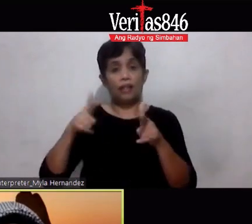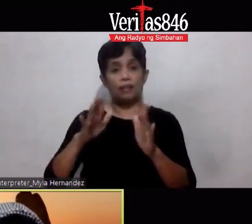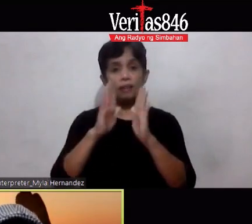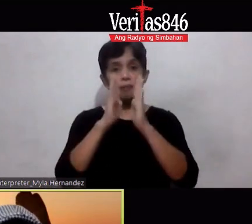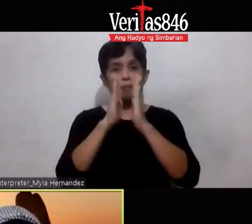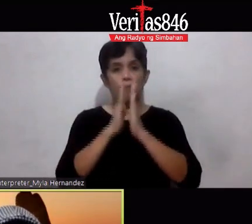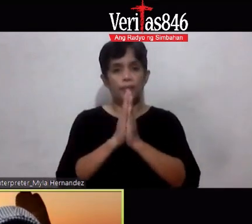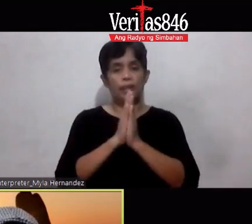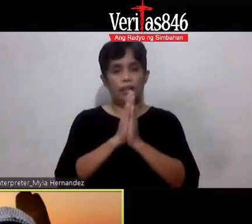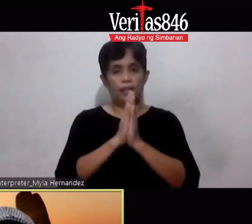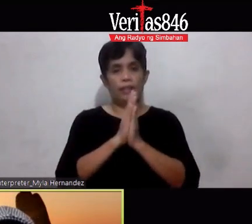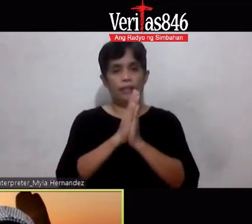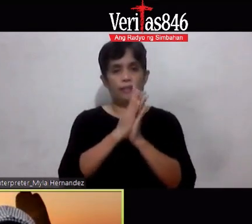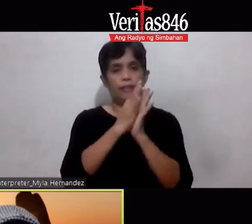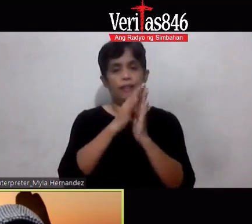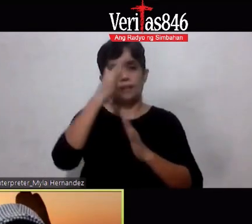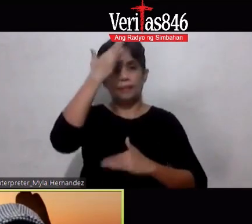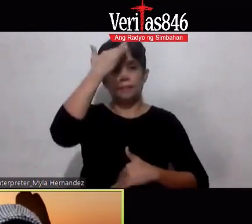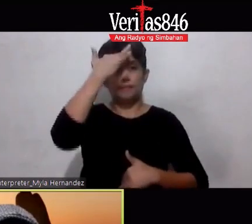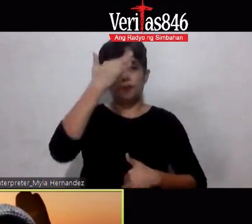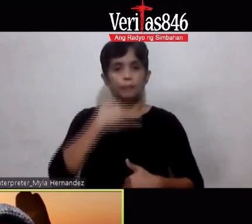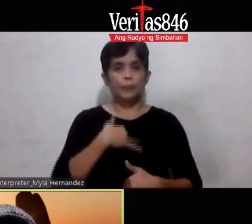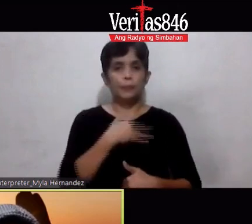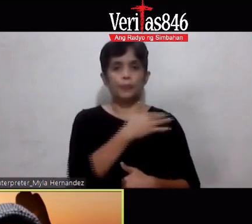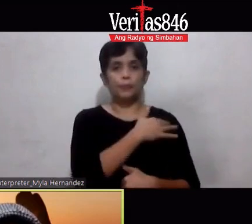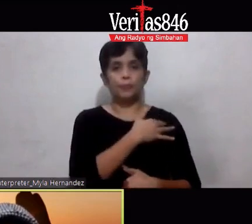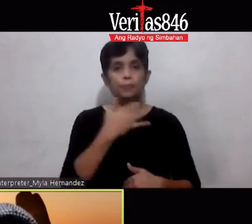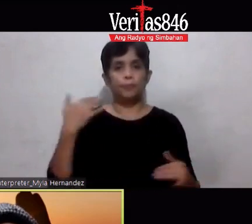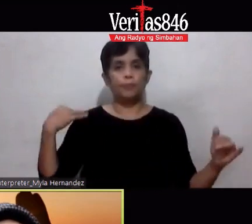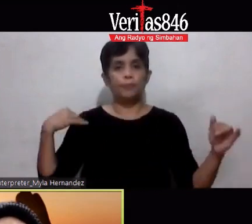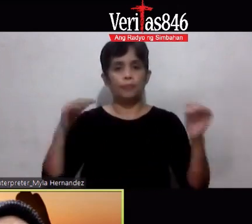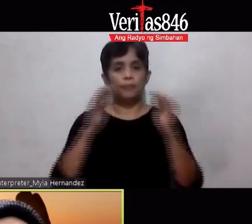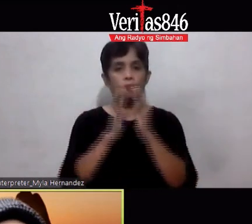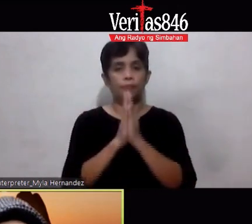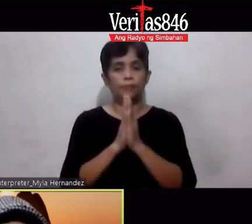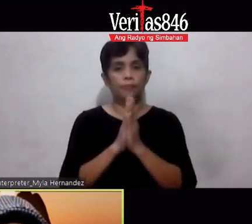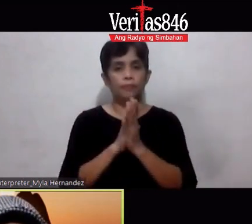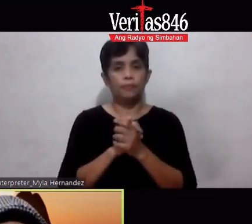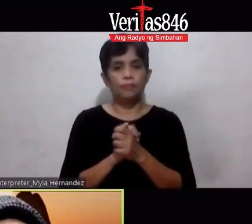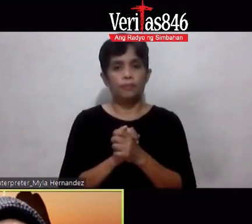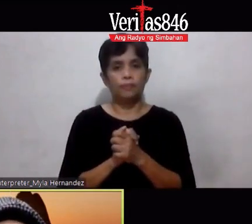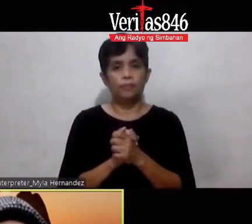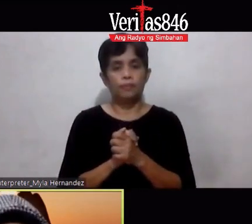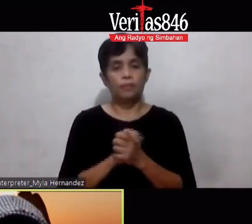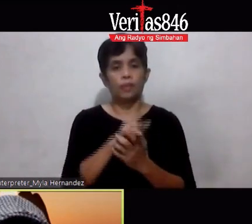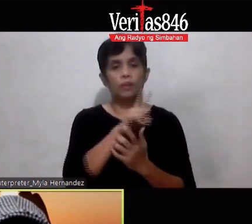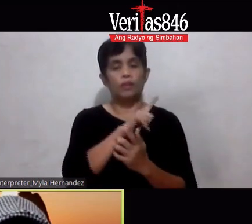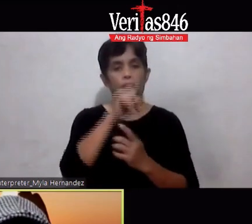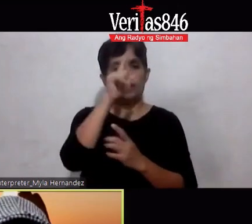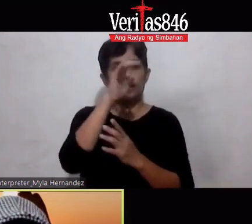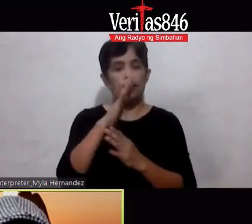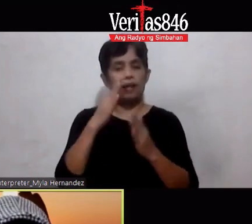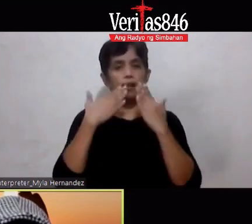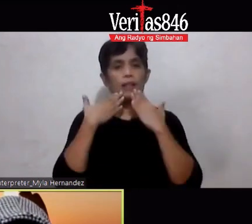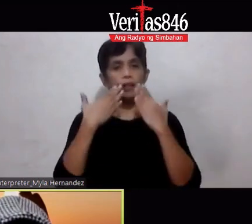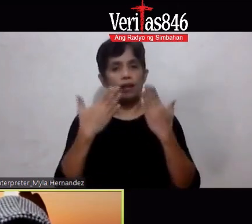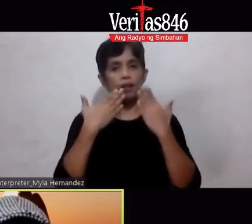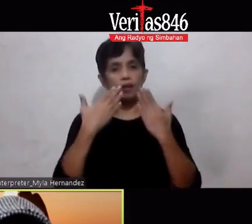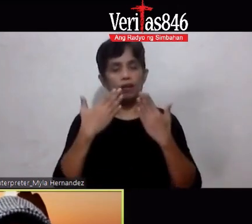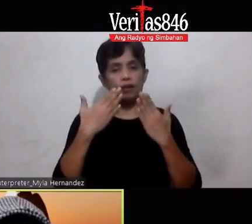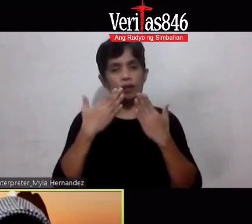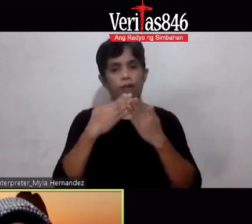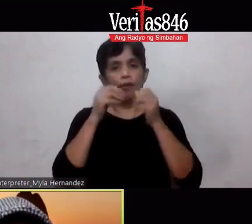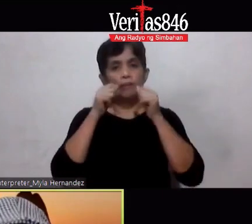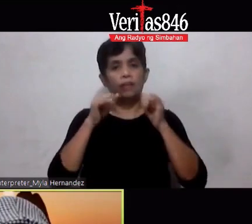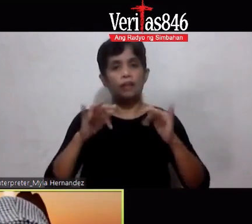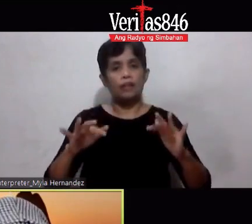Lumapit po tayo sa ating Panginoon Sa Kala ng Ama At ng Anak At ng Spiritus Santo Amen Paginoon namin Diyos Maraming salamat Maraming salamat